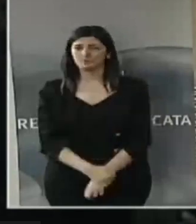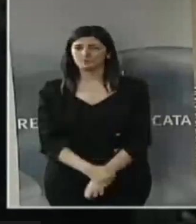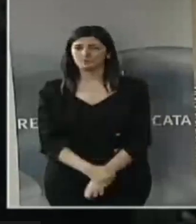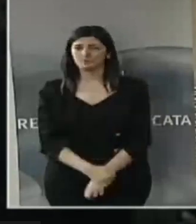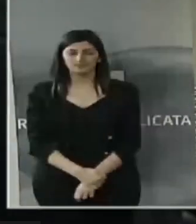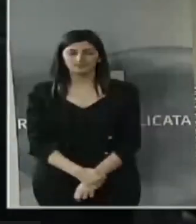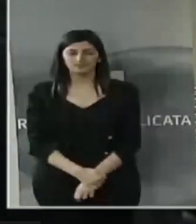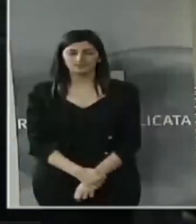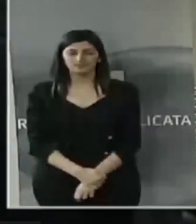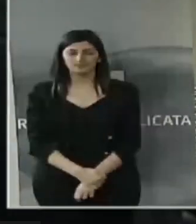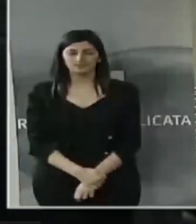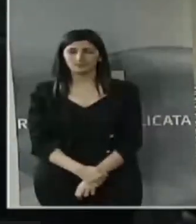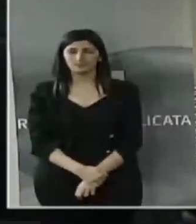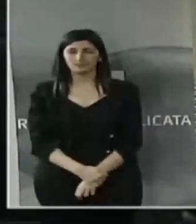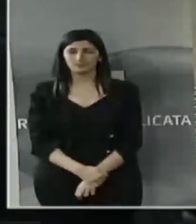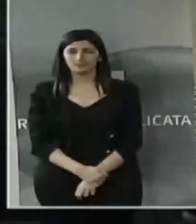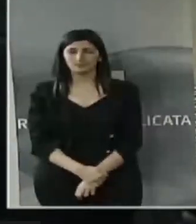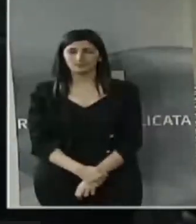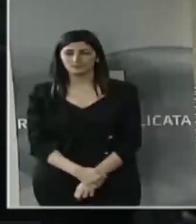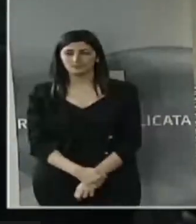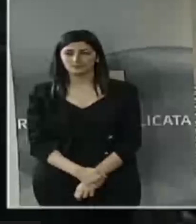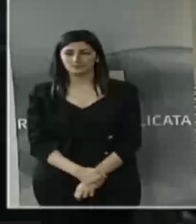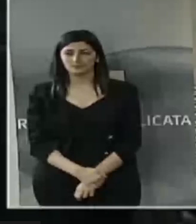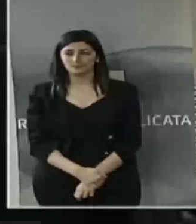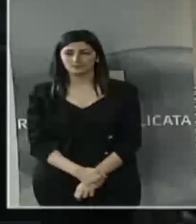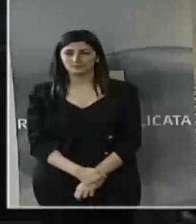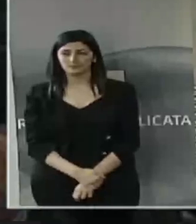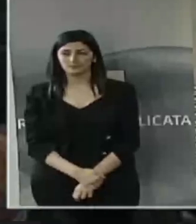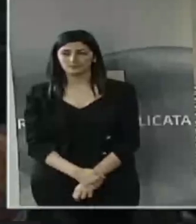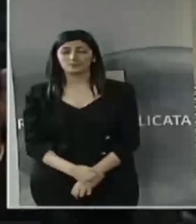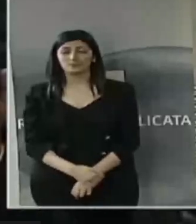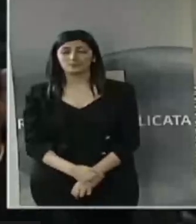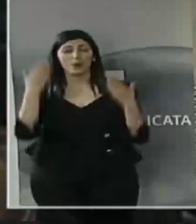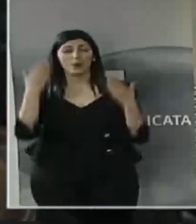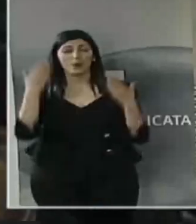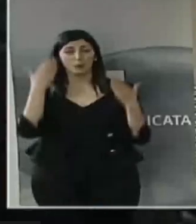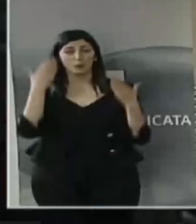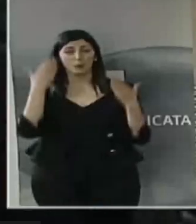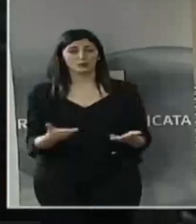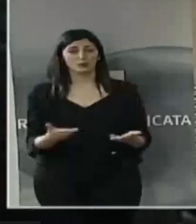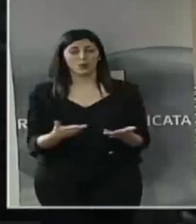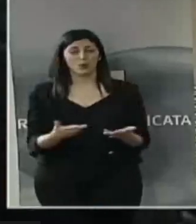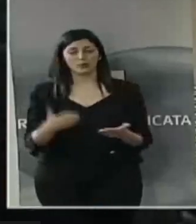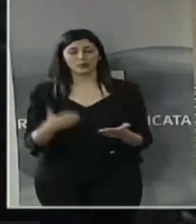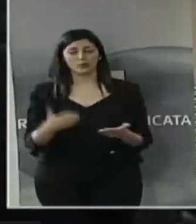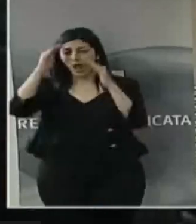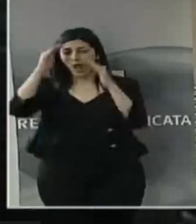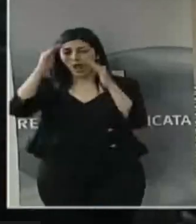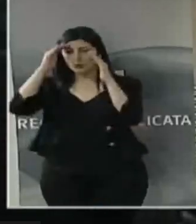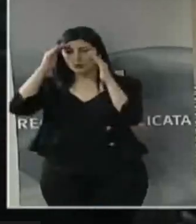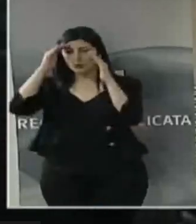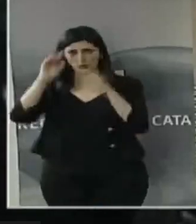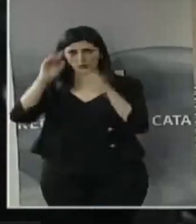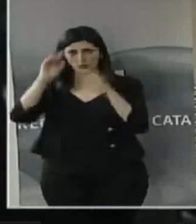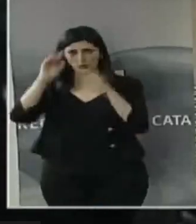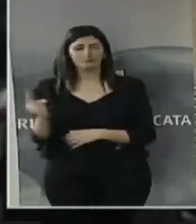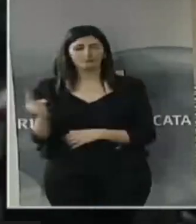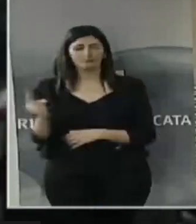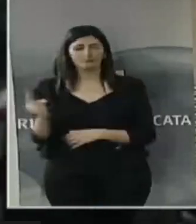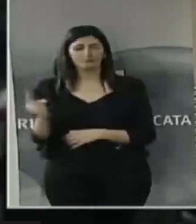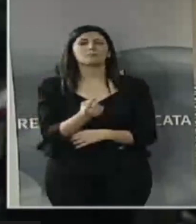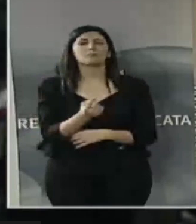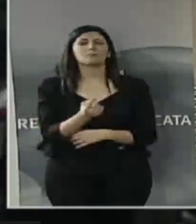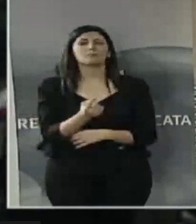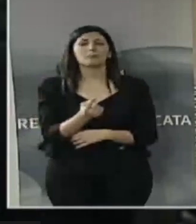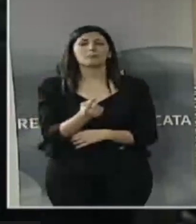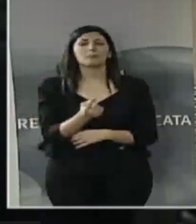sottolineare quello che ho sottolineato in sede di audizione alla presenza del